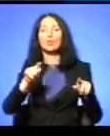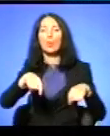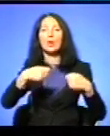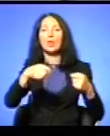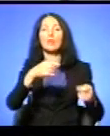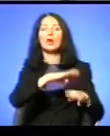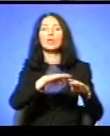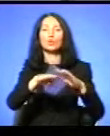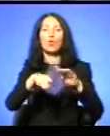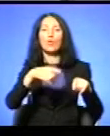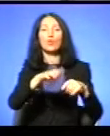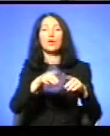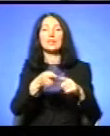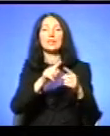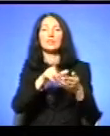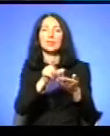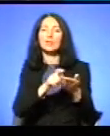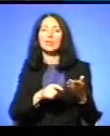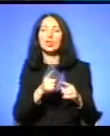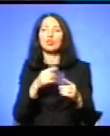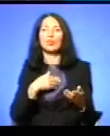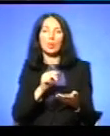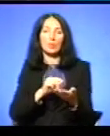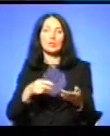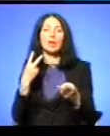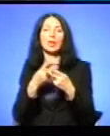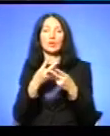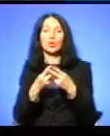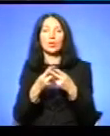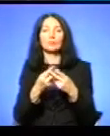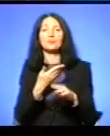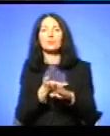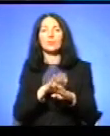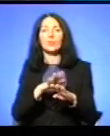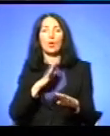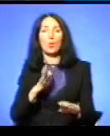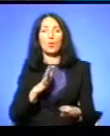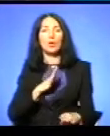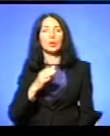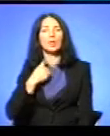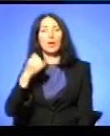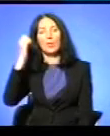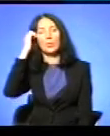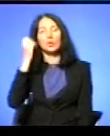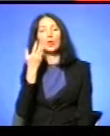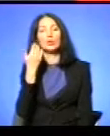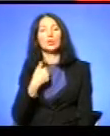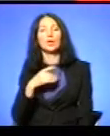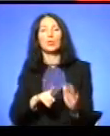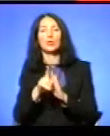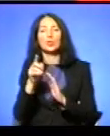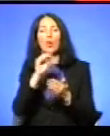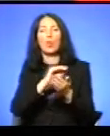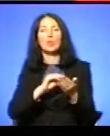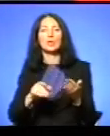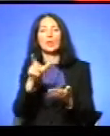писали в концтаблі Ну так, важко було Але я пам'ятаю, коли я почав писати Ту поему,